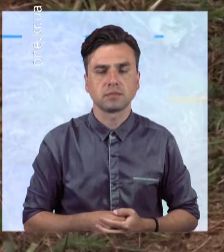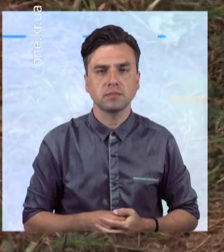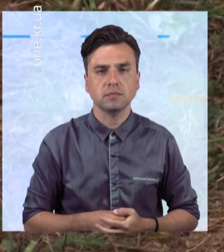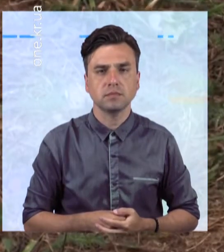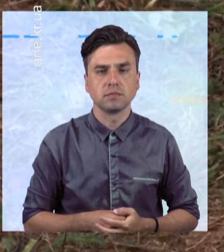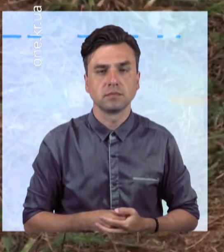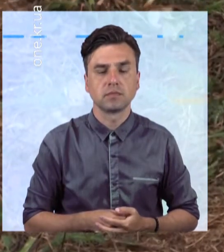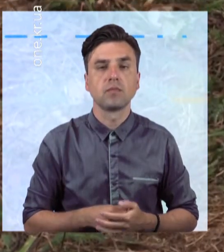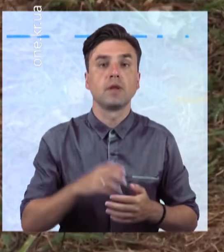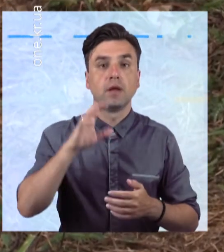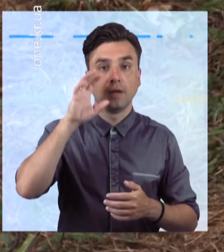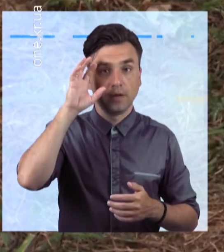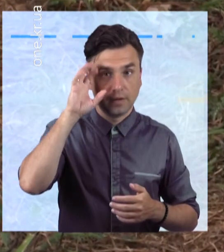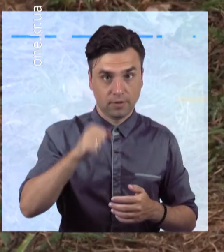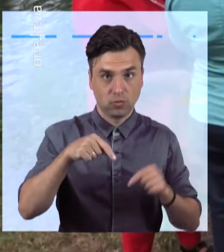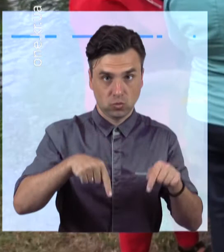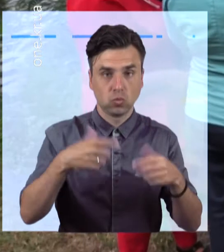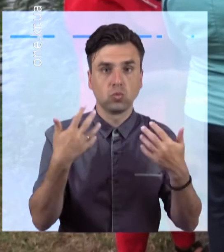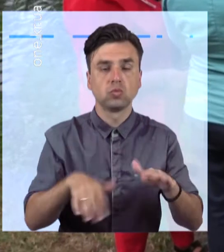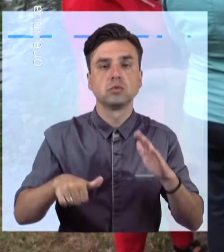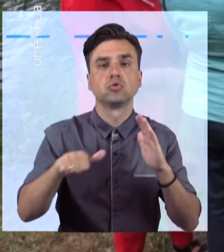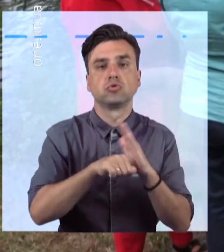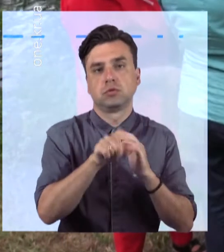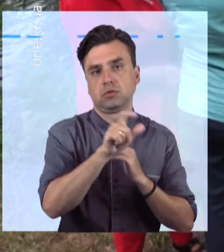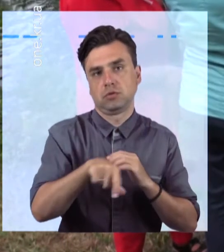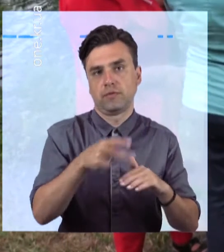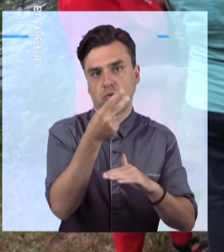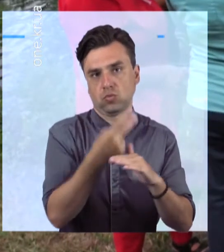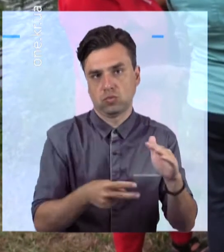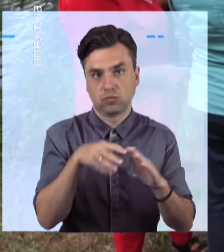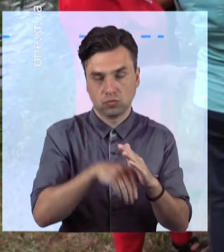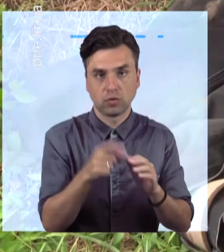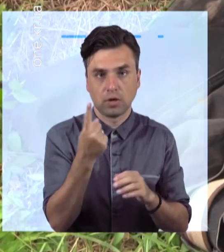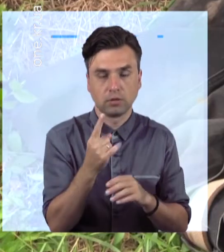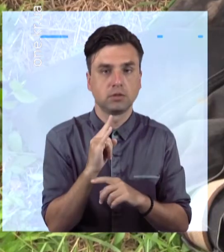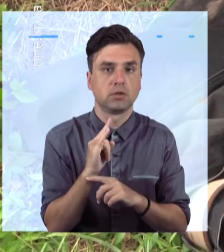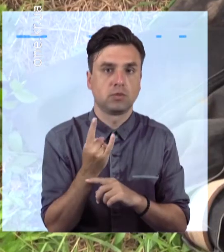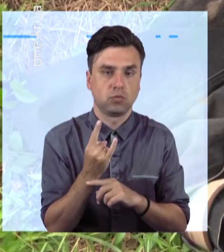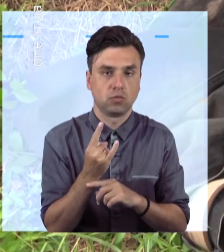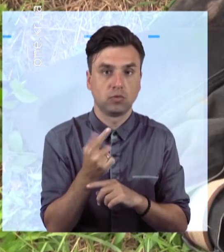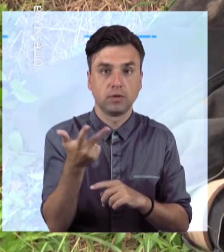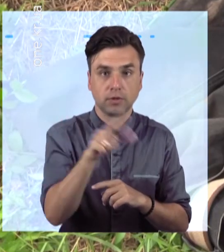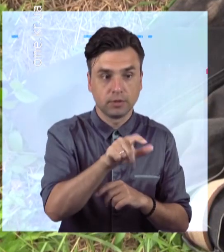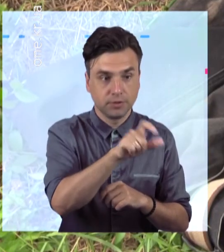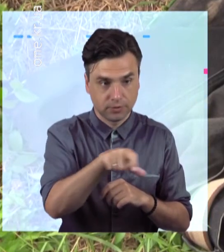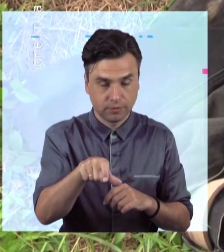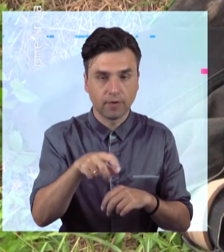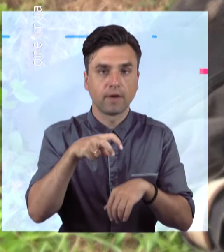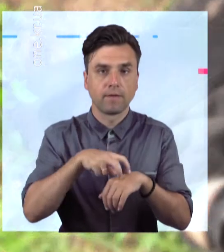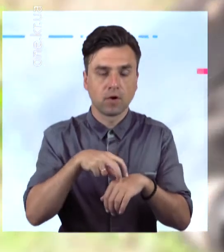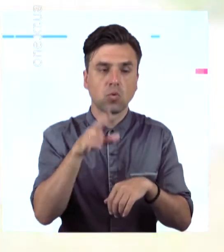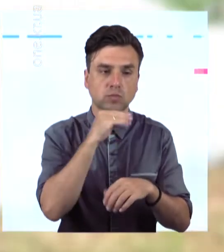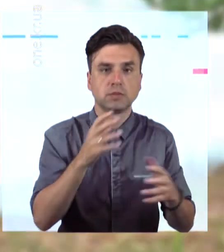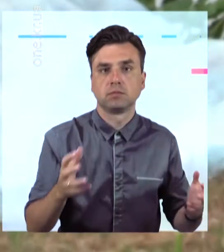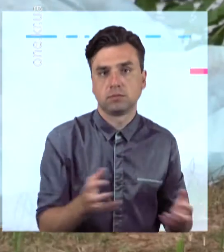З початку купального сезону у Кривому Розі потонуло шестеро людей. Серед них і одна дитина. Трьох містян лікарям вдалося повернути до